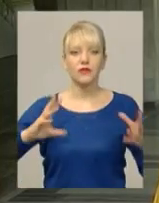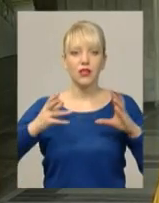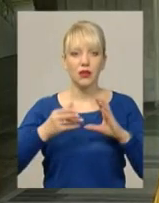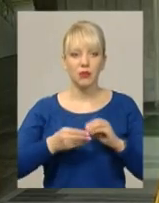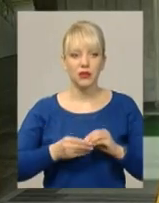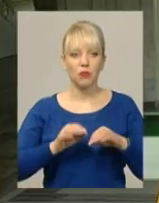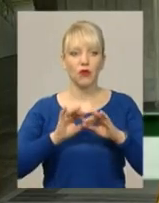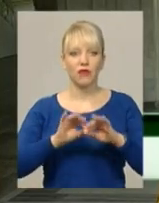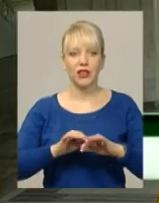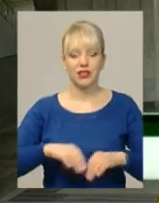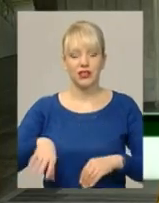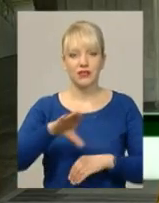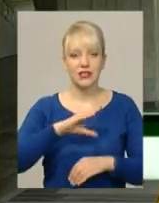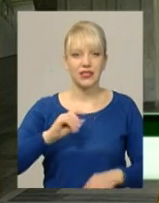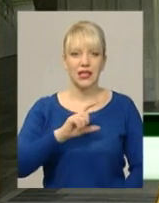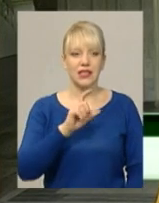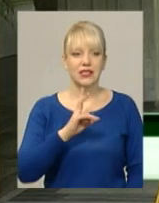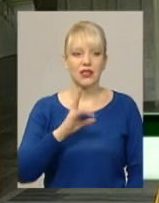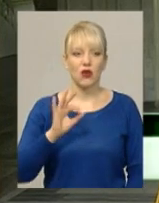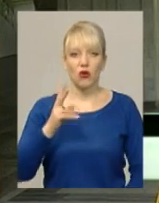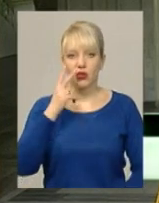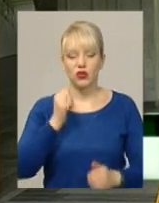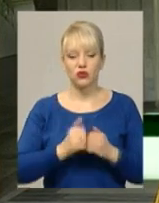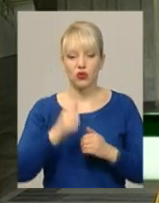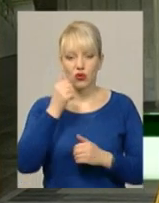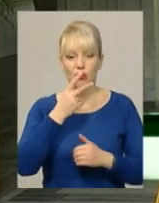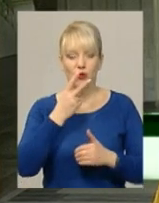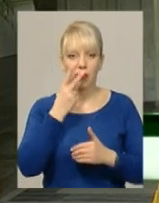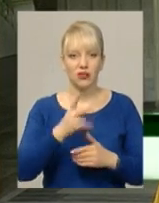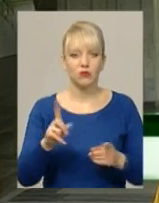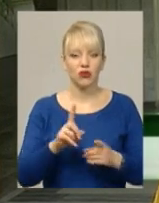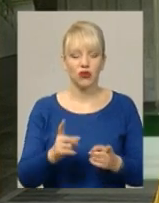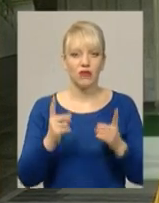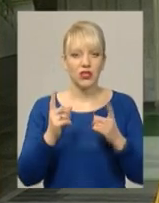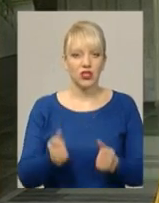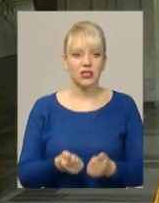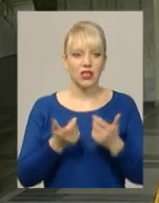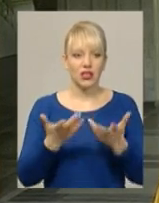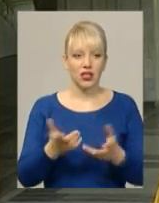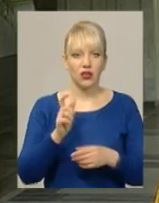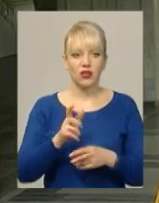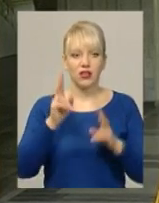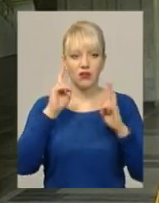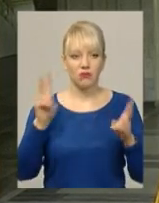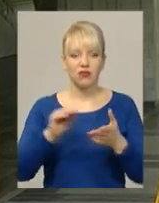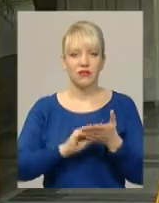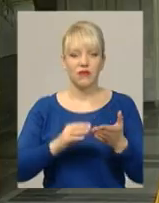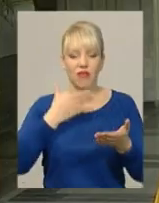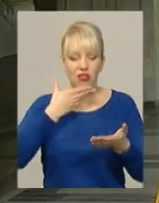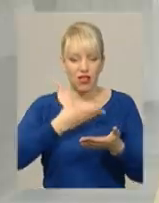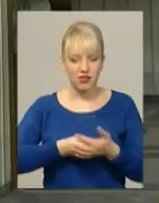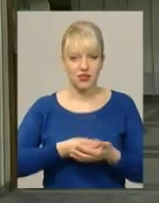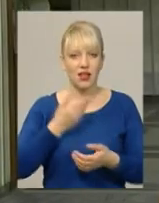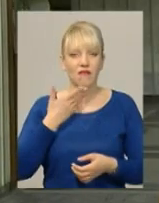проведених всіх ЗНО, ми бачимо щороку, що величезна кількість дітей не вміє писати власне висловлювання.